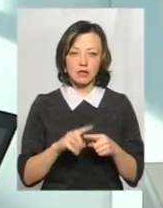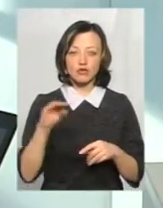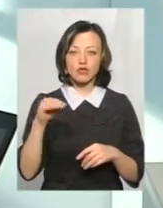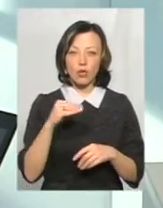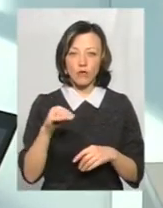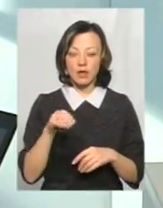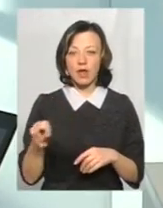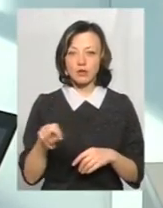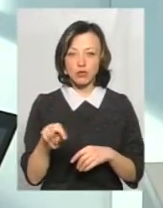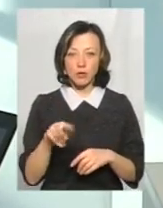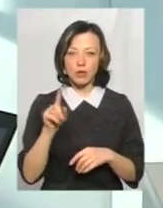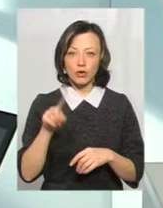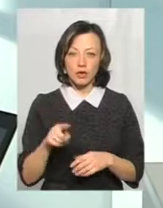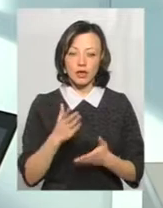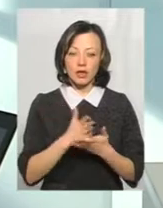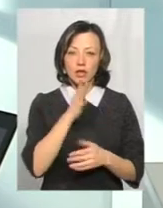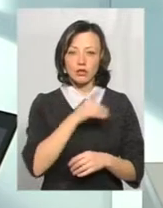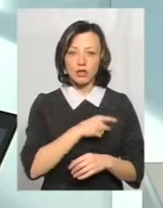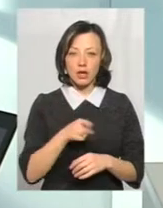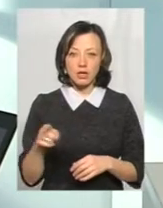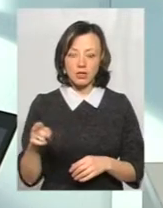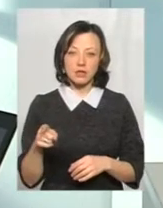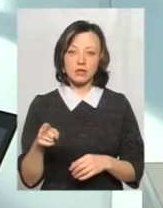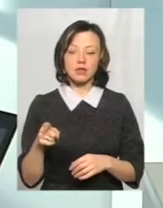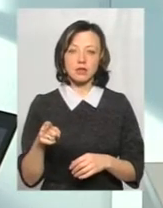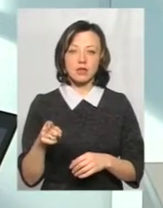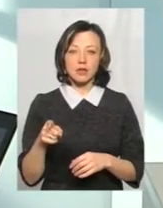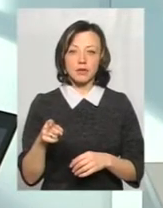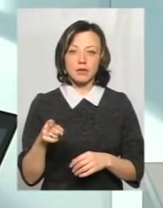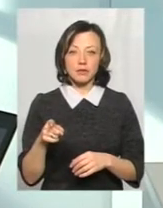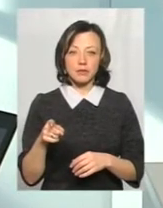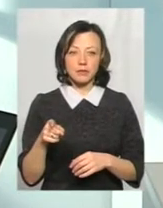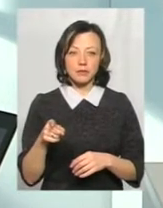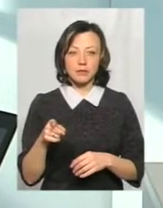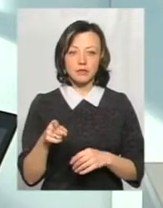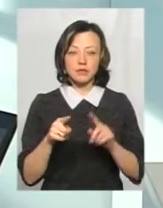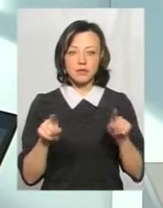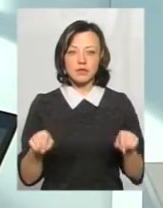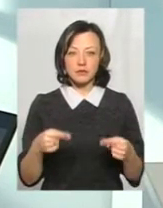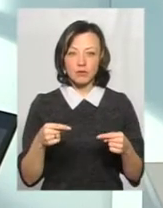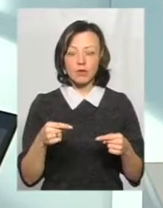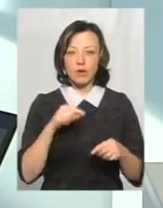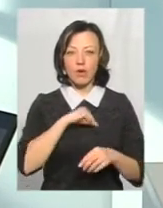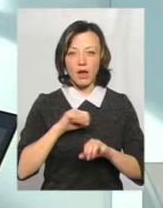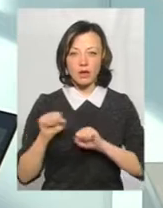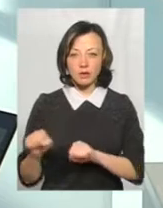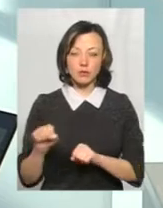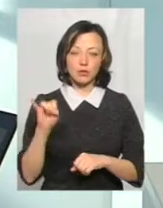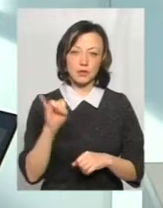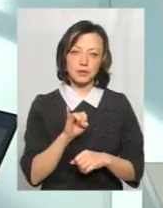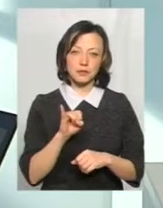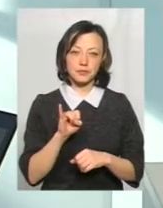жовтні-листопаді. Тоді є час, є час створення антитіл в організмі.